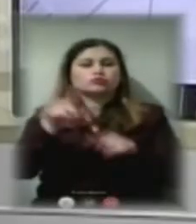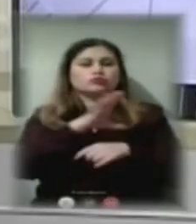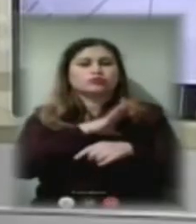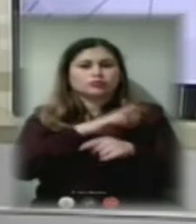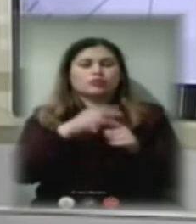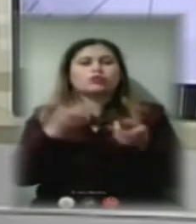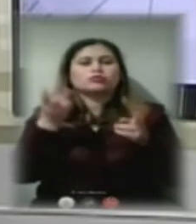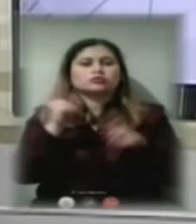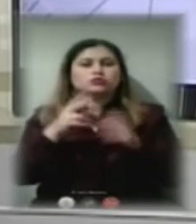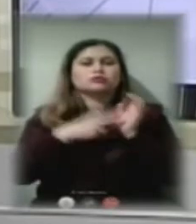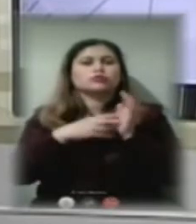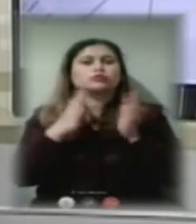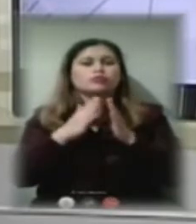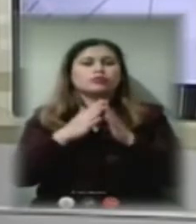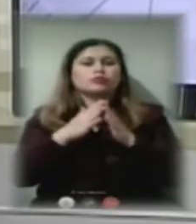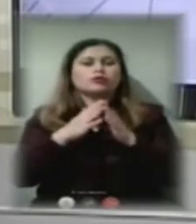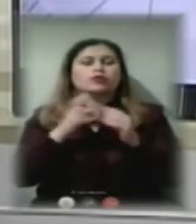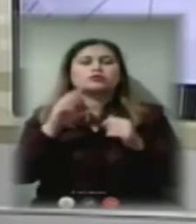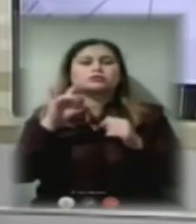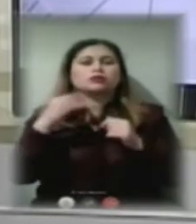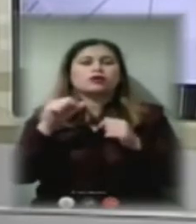сім будинків, як сказав Сергій Харченко,